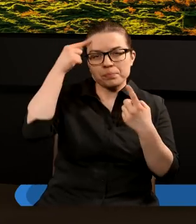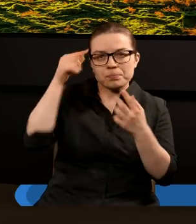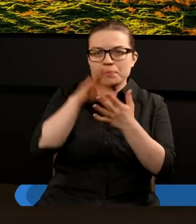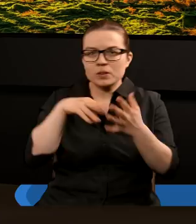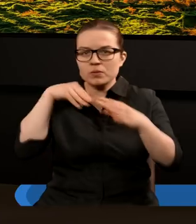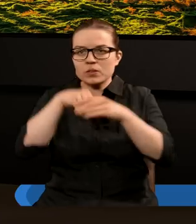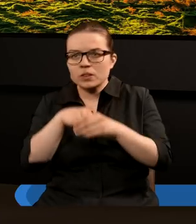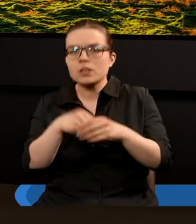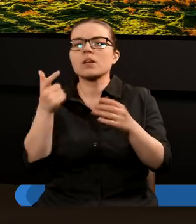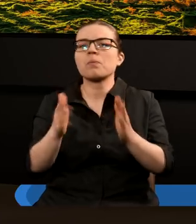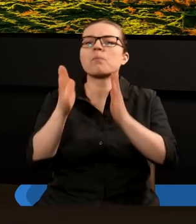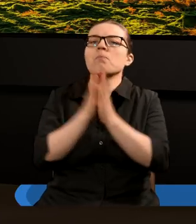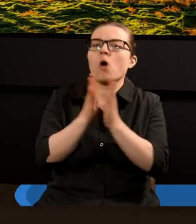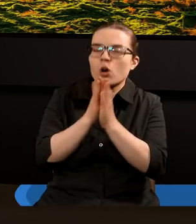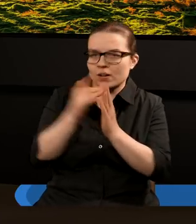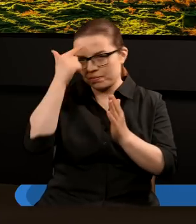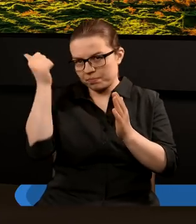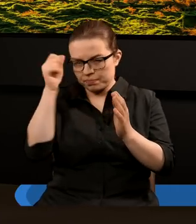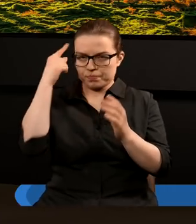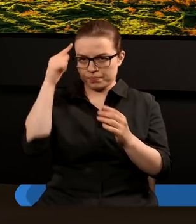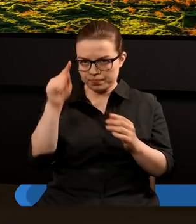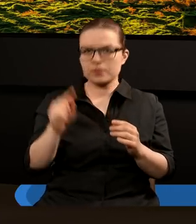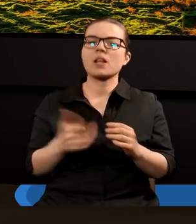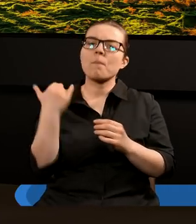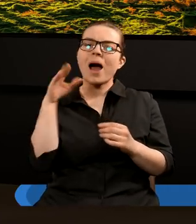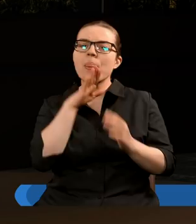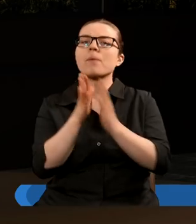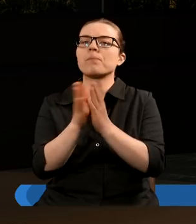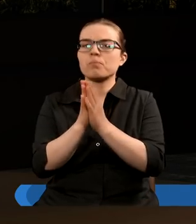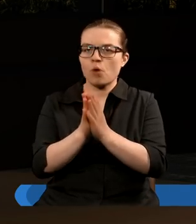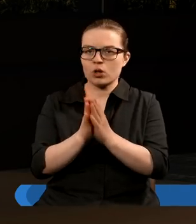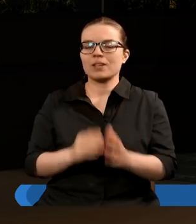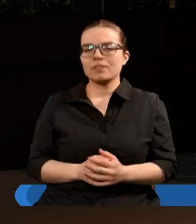nie zapominajmy o modlitwie, dlatego zapraszam Mateusza do modlitwy.